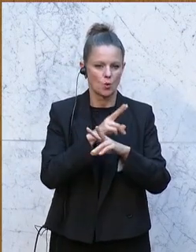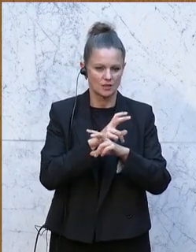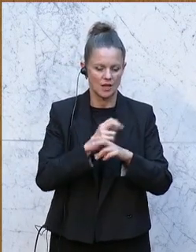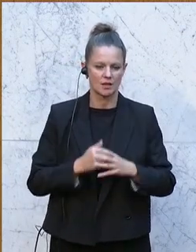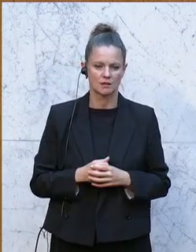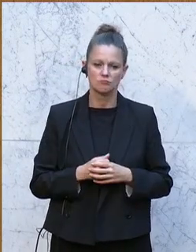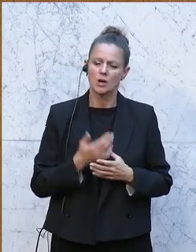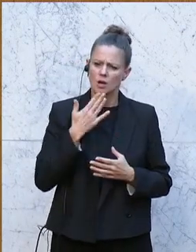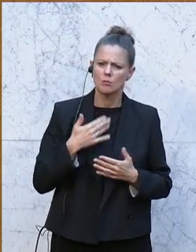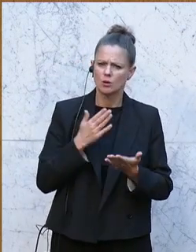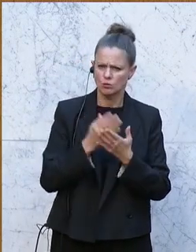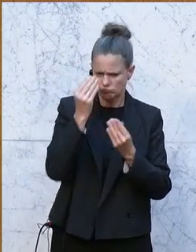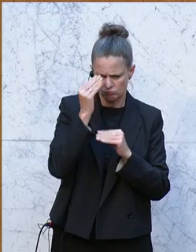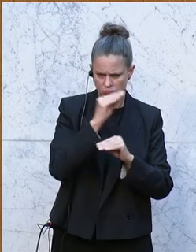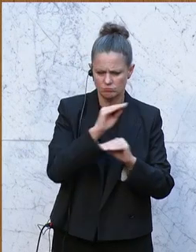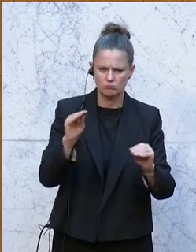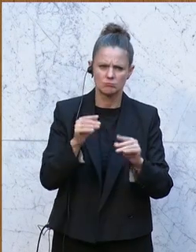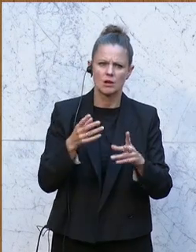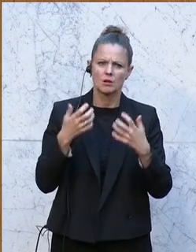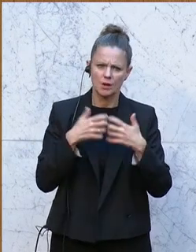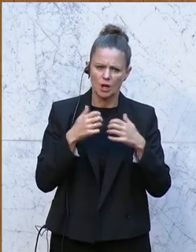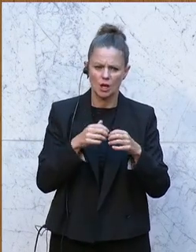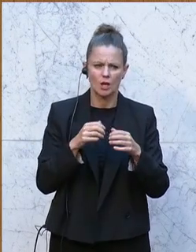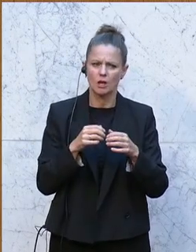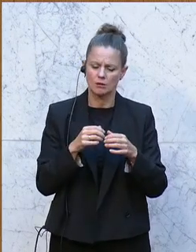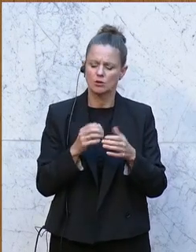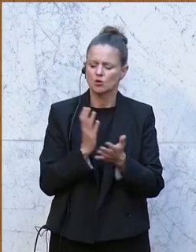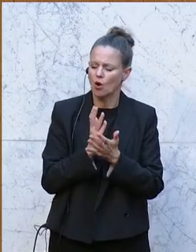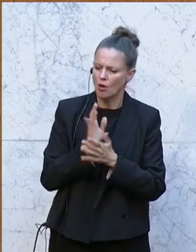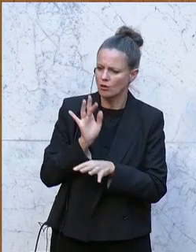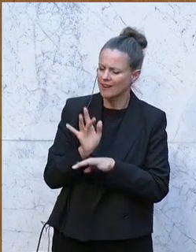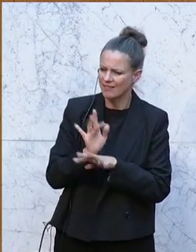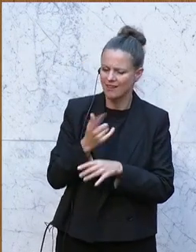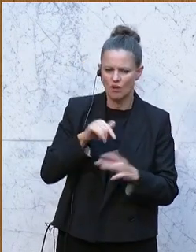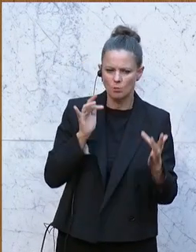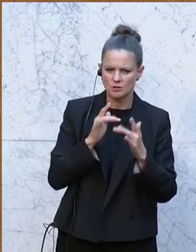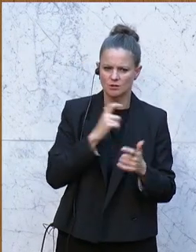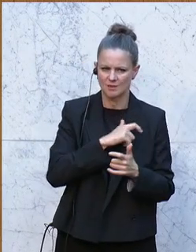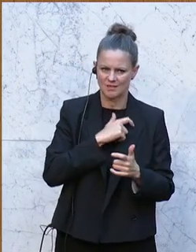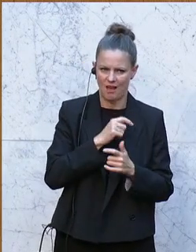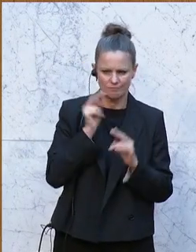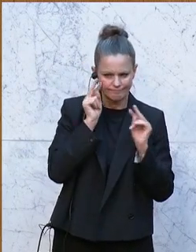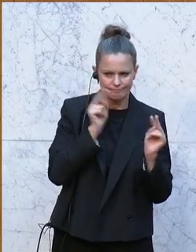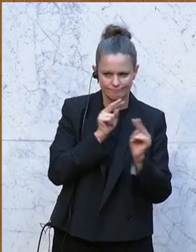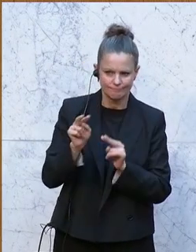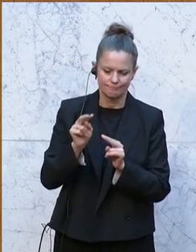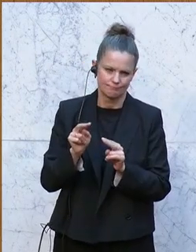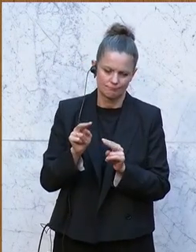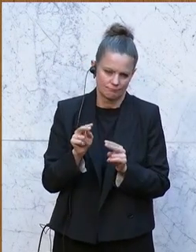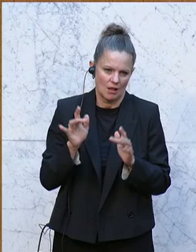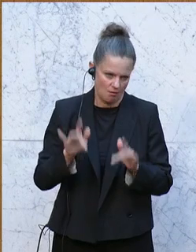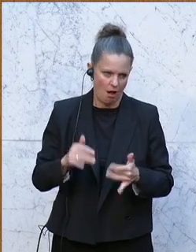möchte auch schon sagen, dass in diesem Bericht, und das ist ja auch positiv bei aller Kritik, die wir als Opposition ja auch aus unserer Sicht zumindest zurecht üben,